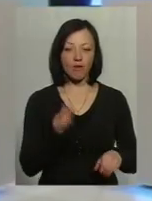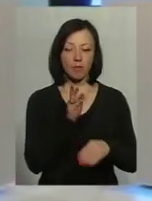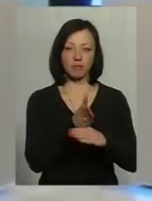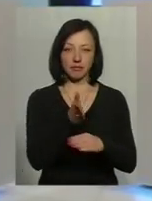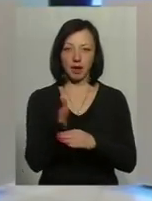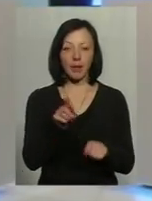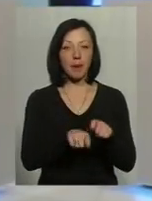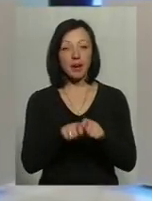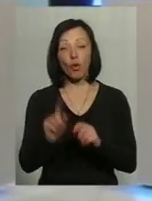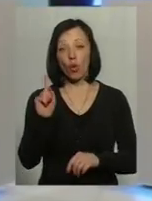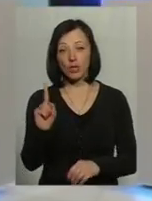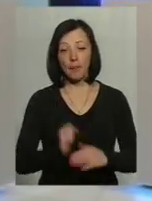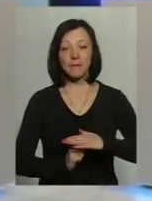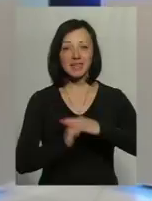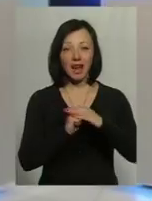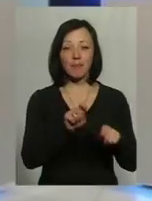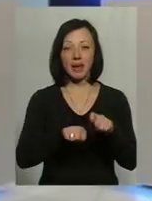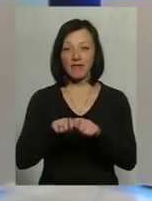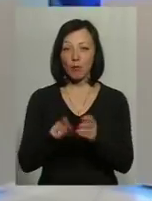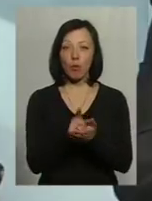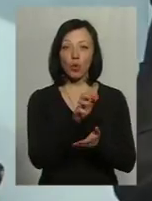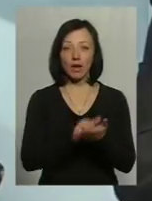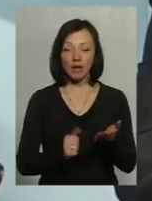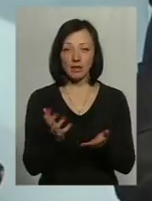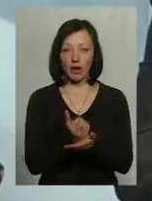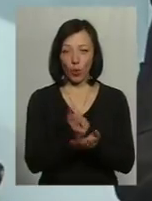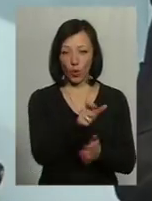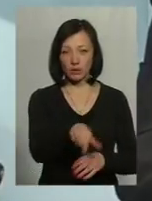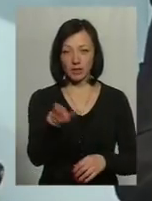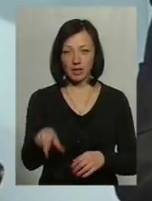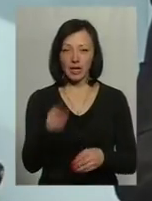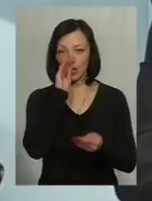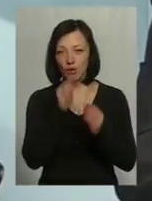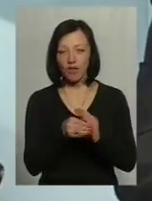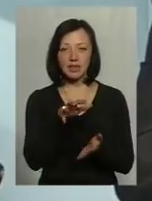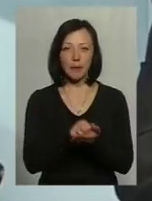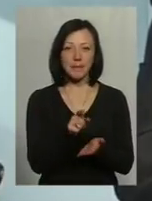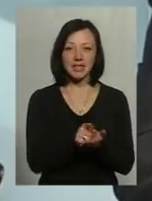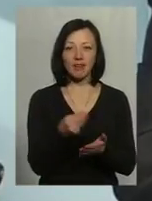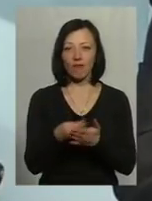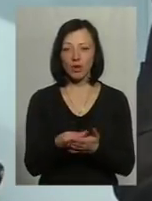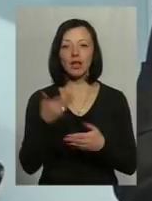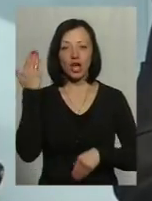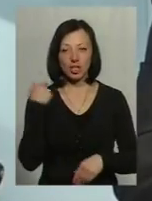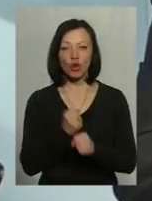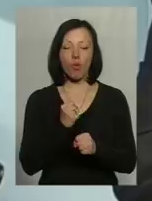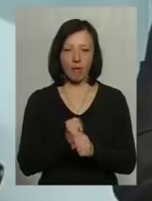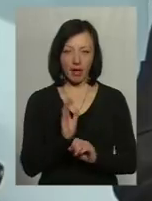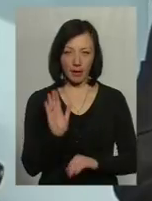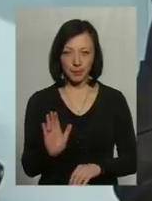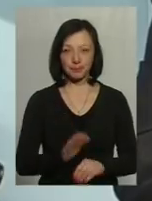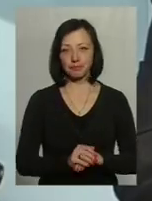на перевірку, хоча підстави щодо перевірки податку на доходи фізичних осіб, та нічого, зайнятість пенсійних, це ми і раніше все робили,